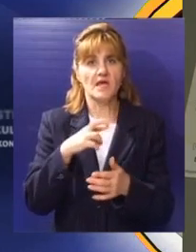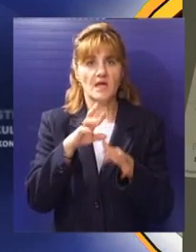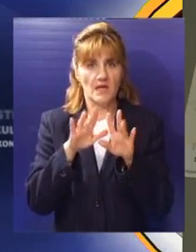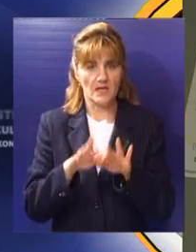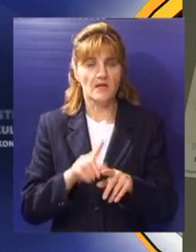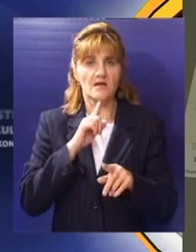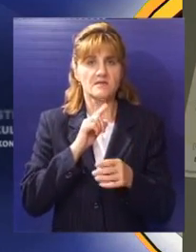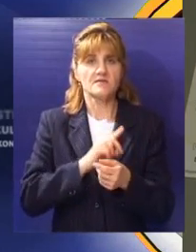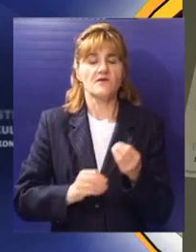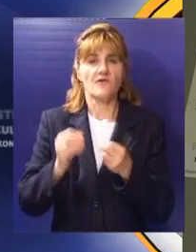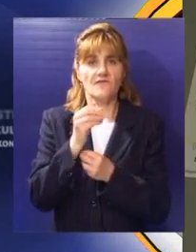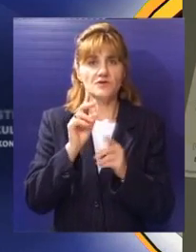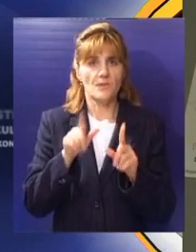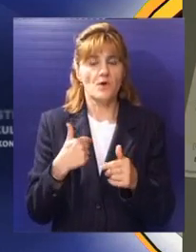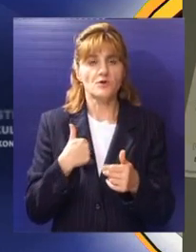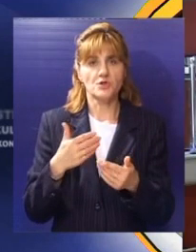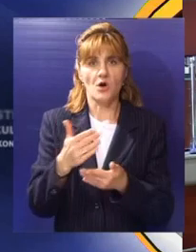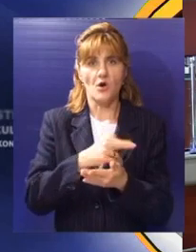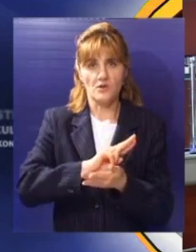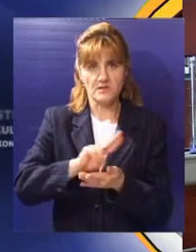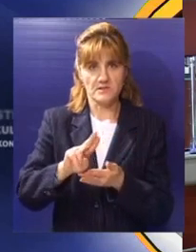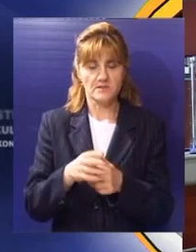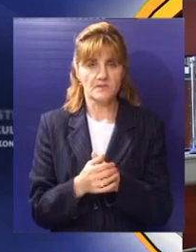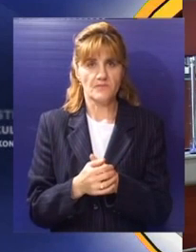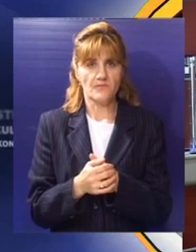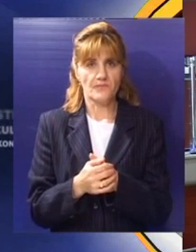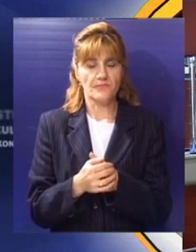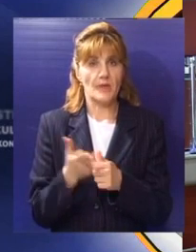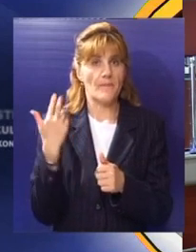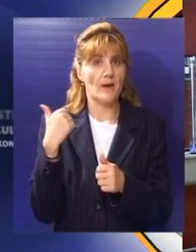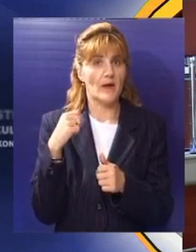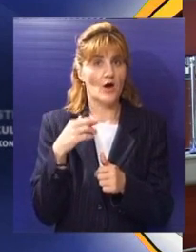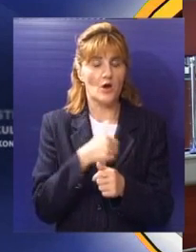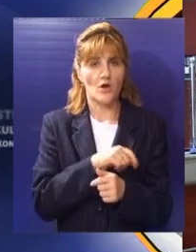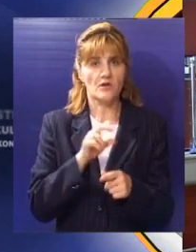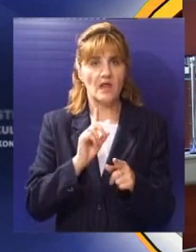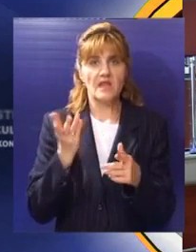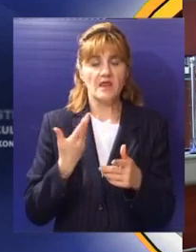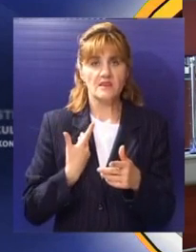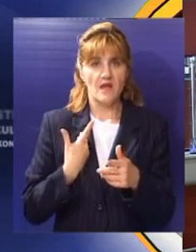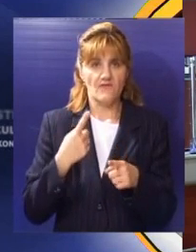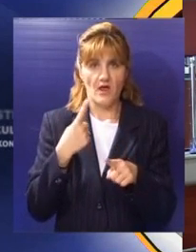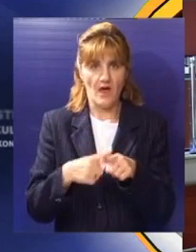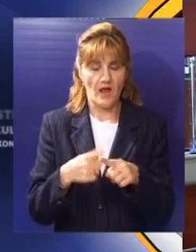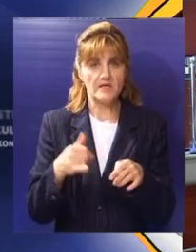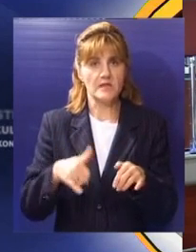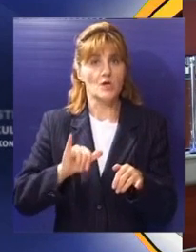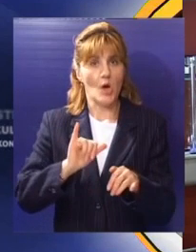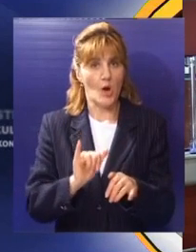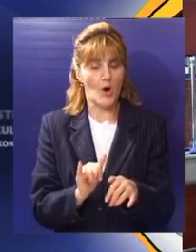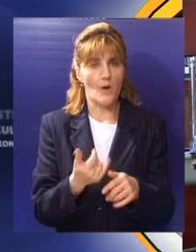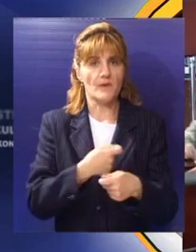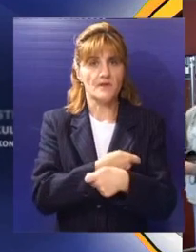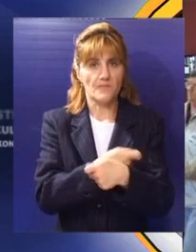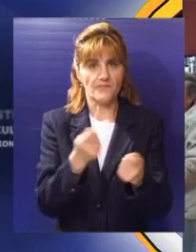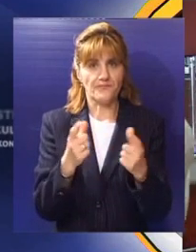interneta, kao i veća mogućnost zloupotrebe. Bilo je zatišlje možda pre par godina, nije se davao na rate, međutim